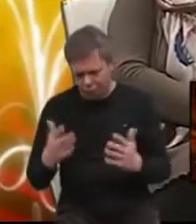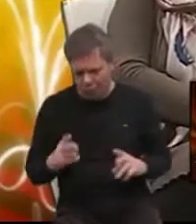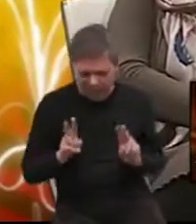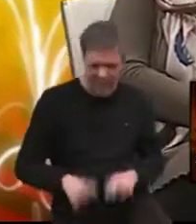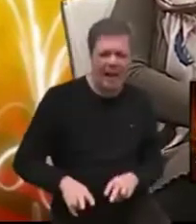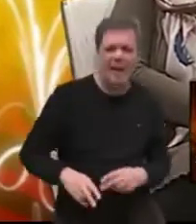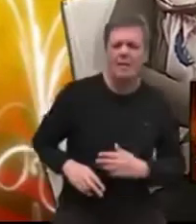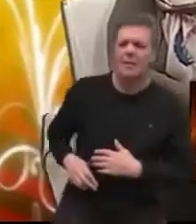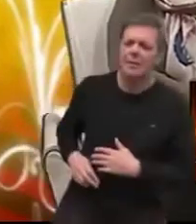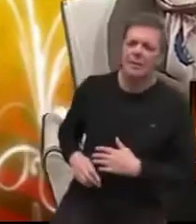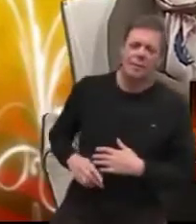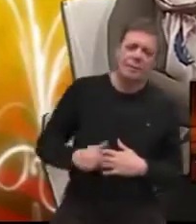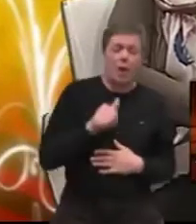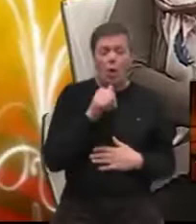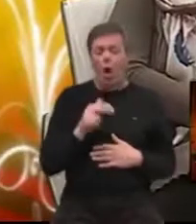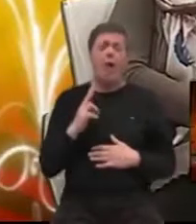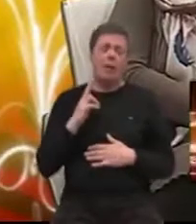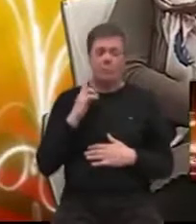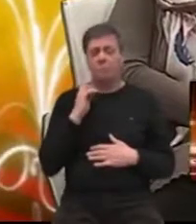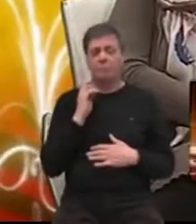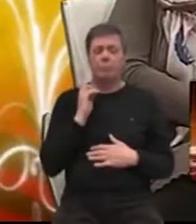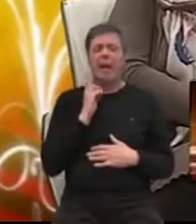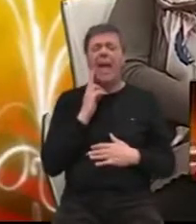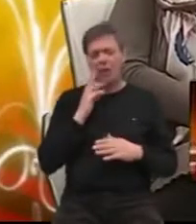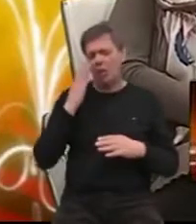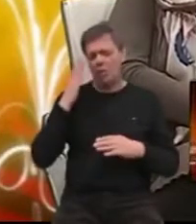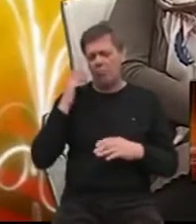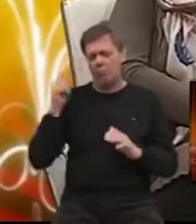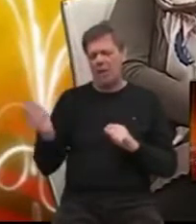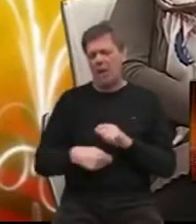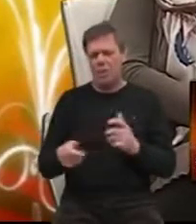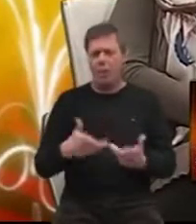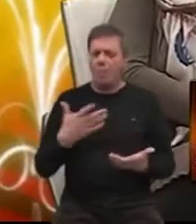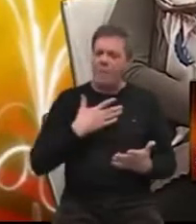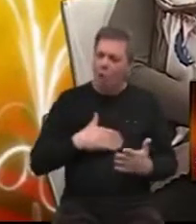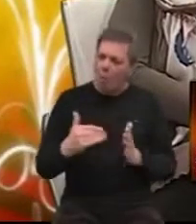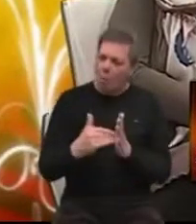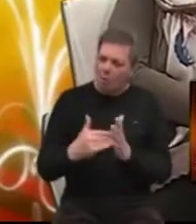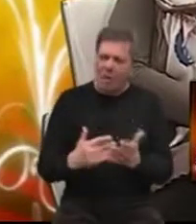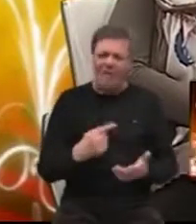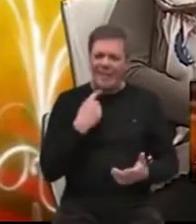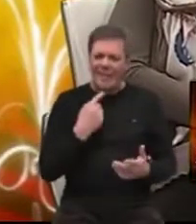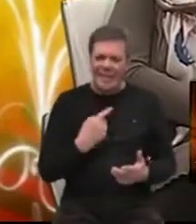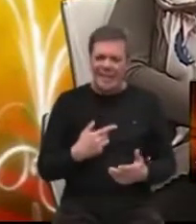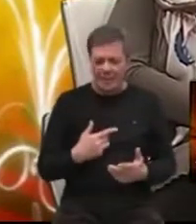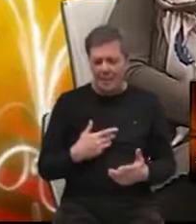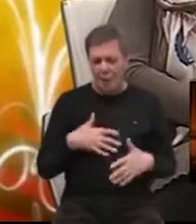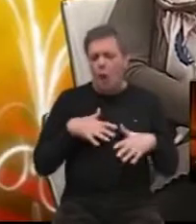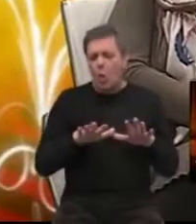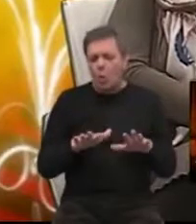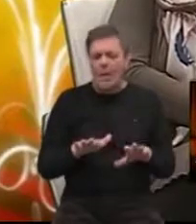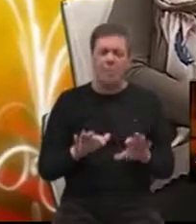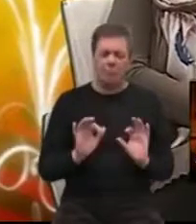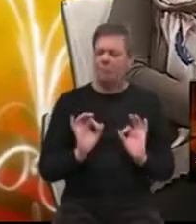strašno. Estički kažnjivo. Uopće, ne smijemo govoriti o starijim ljudima. Mi volimo upotrebljavati izraz ljudi zrele životne